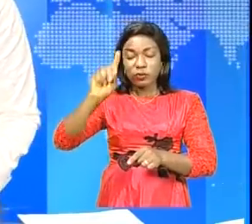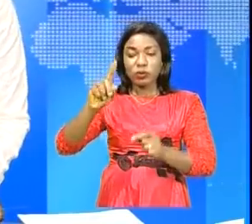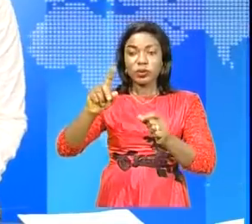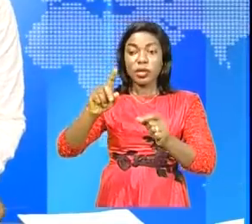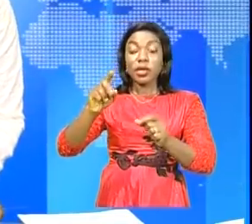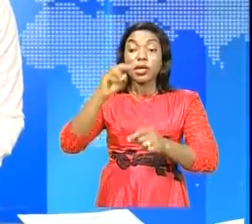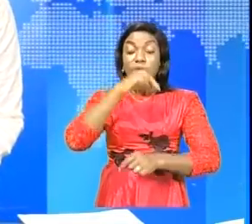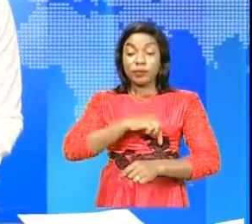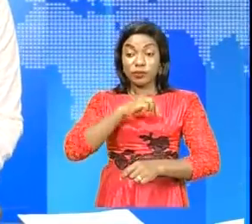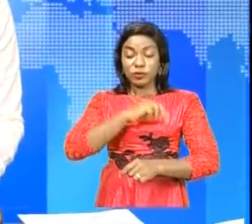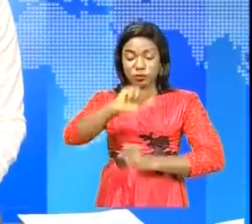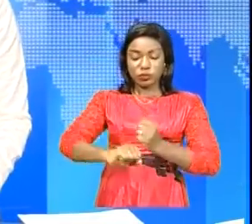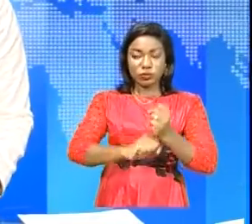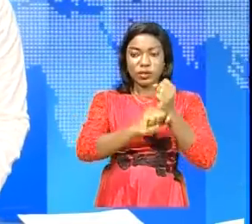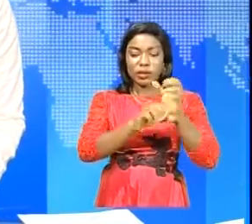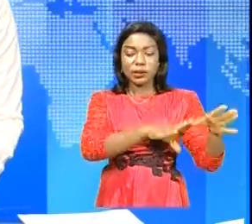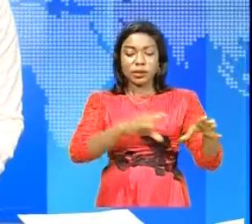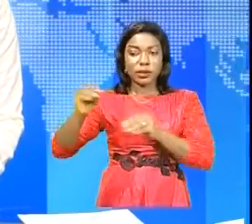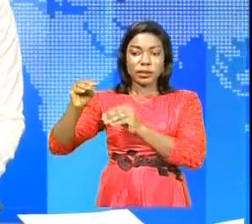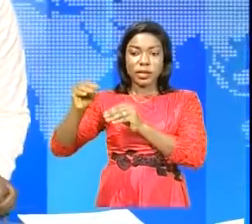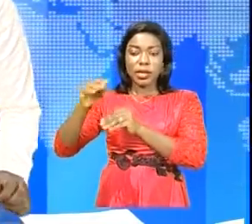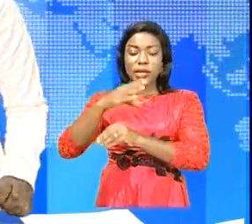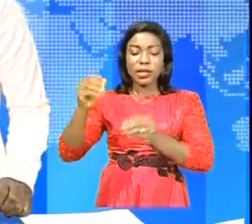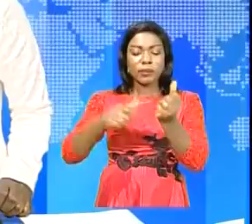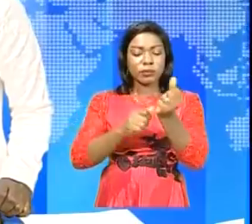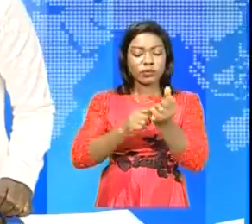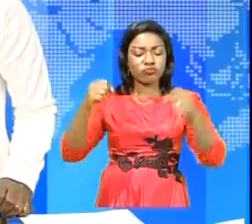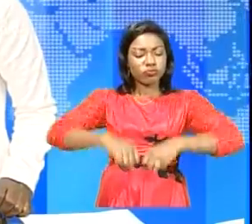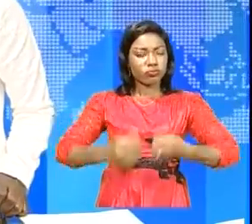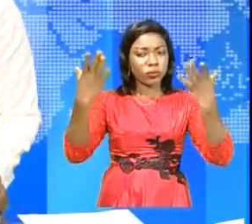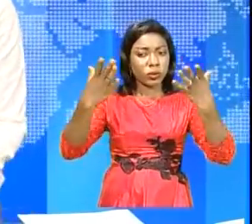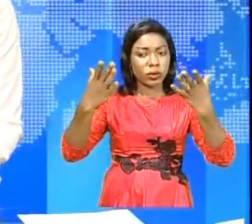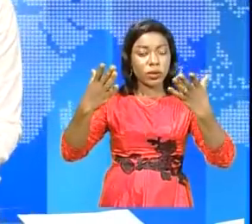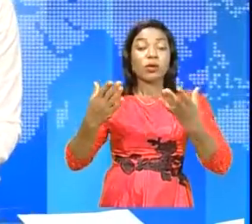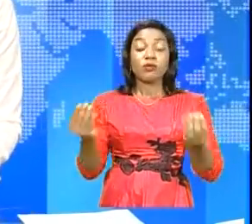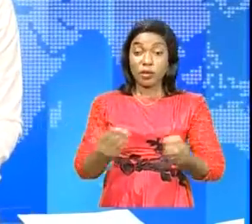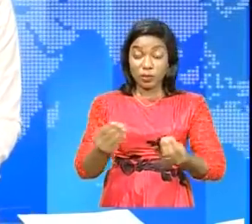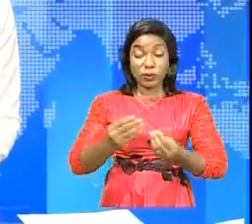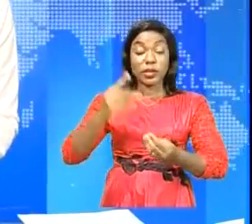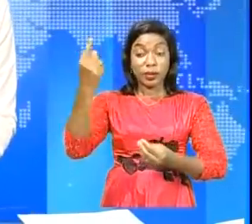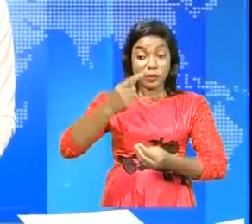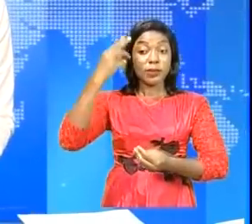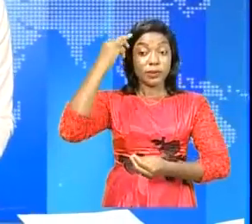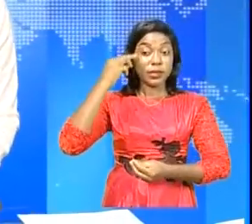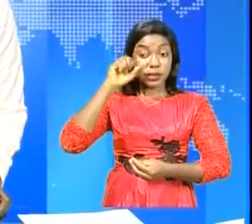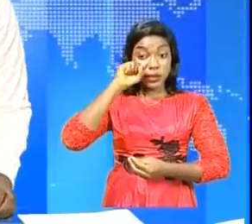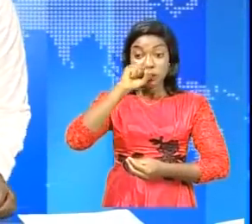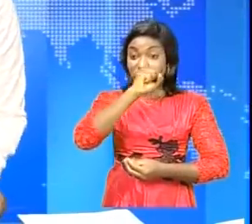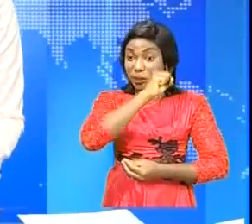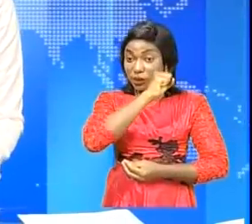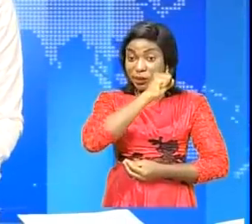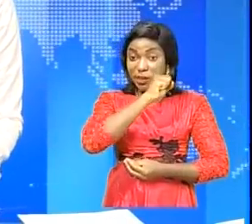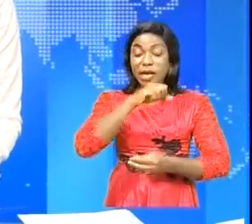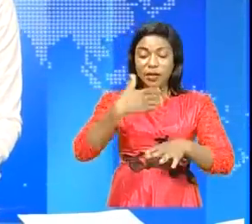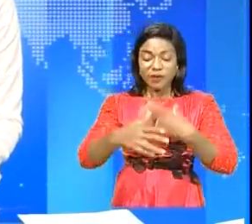réconfort au sinistré et déplacée de l'urécription volcanique de Nirangongo. Le premier ministre Jamisette Kondé